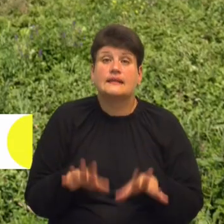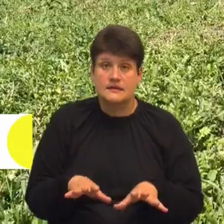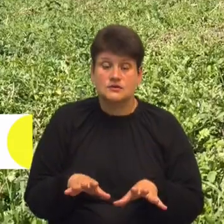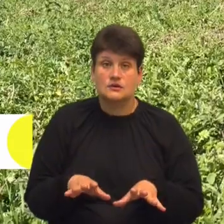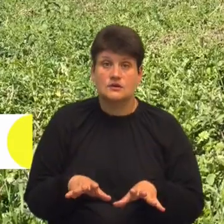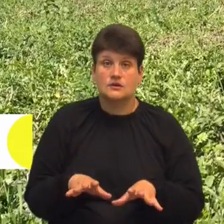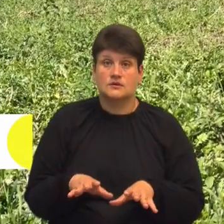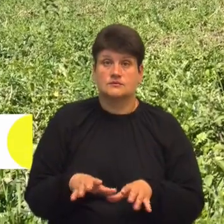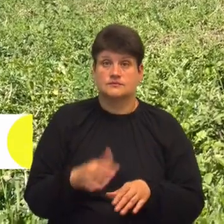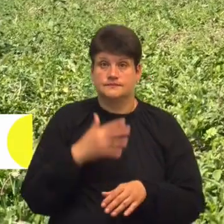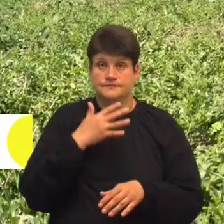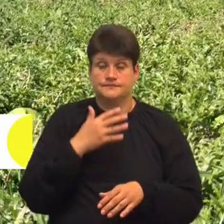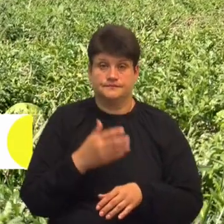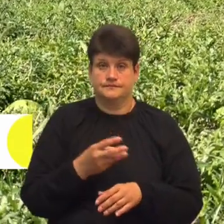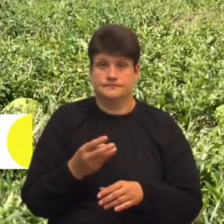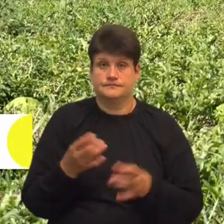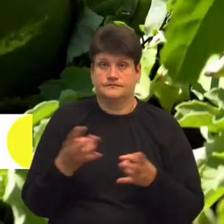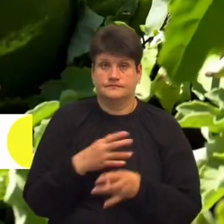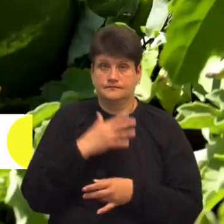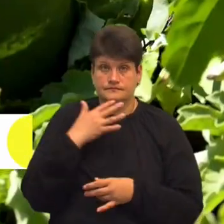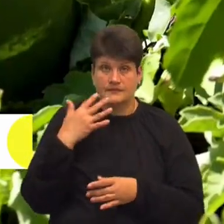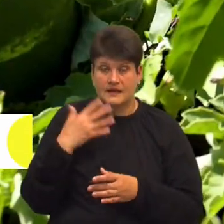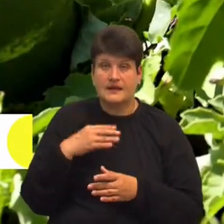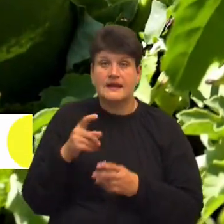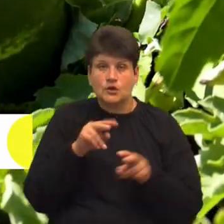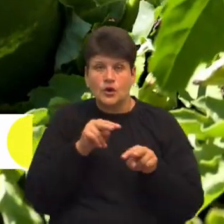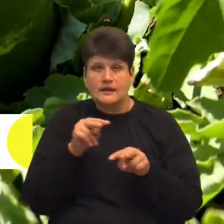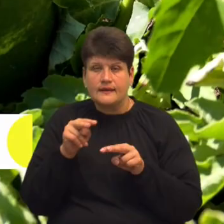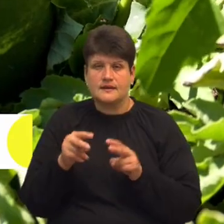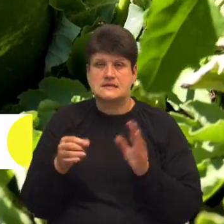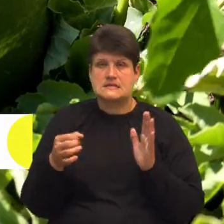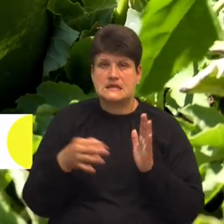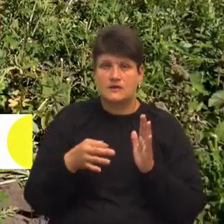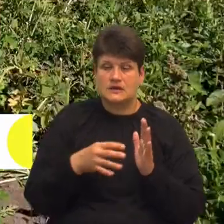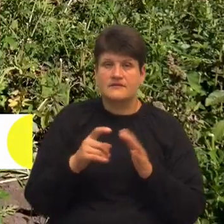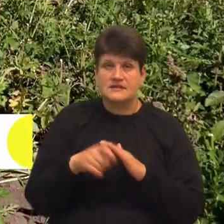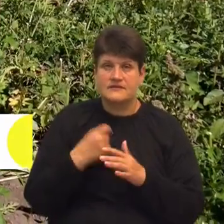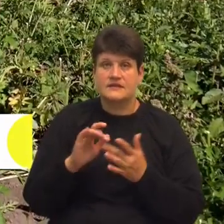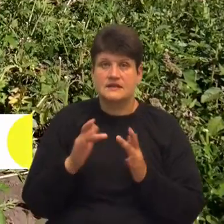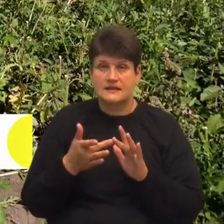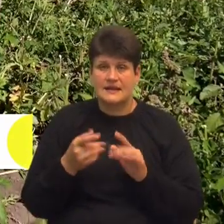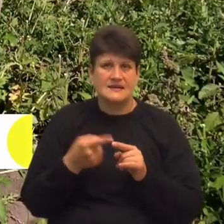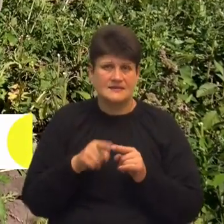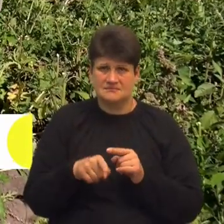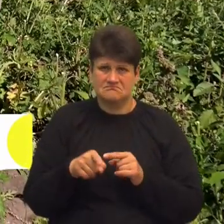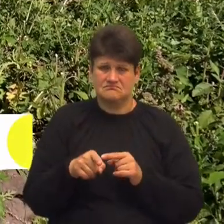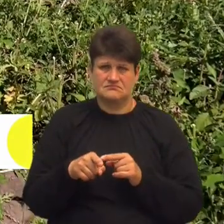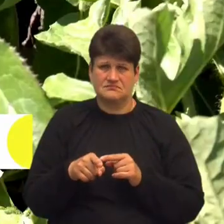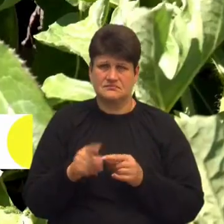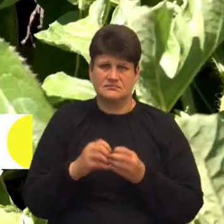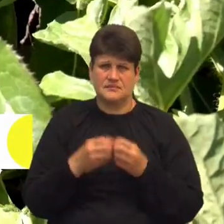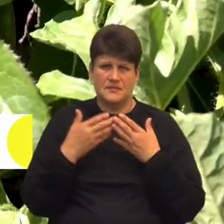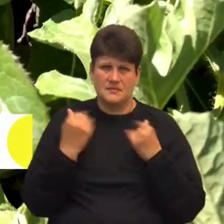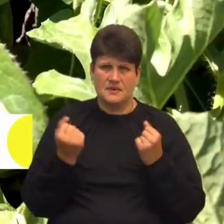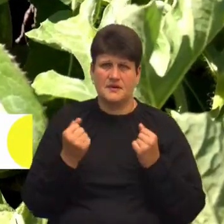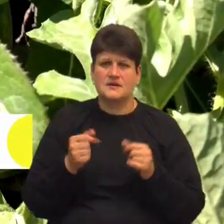дуже великий». Як доглядати за кавунами, дізнався в інтернеті, каже Роман Шуль. За його словами, ягода невибаглива. Для її зволоження